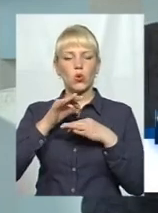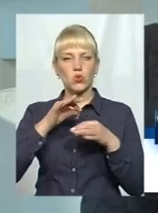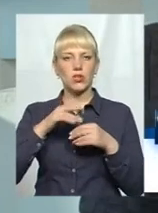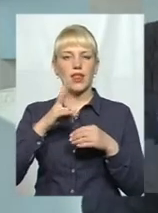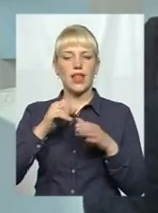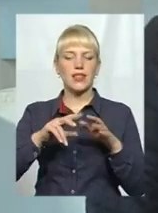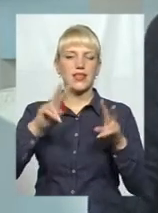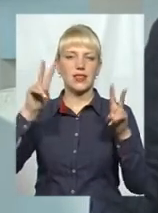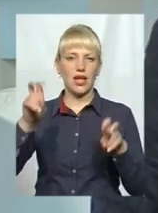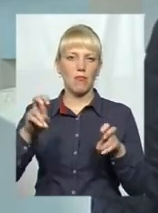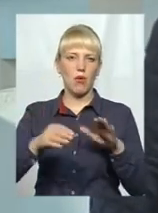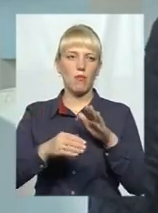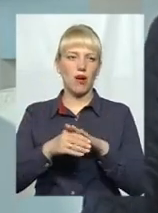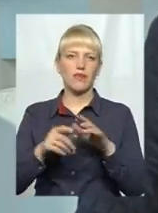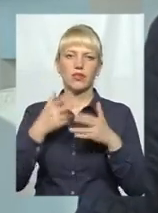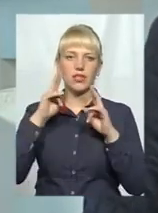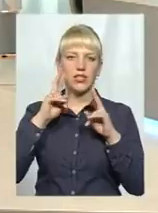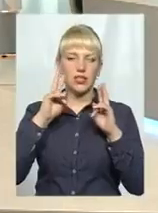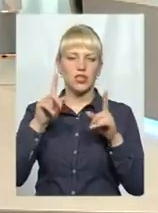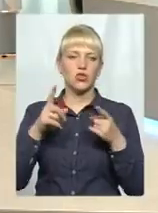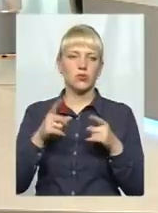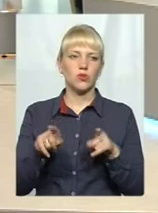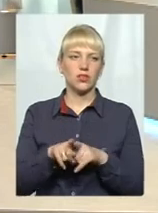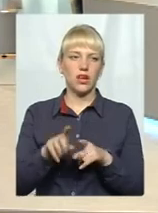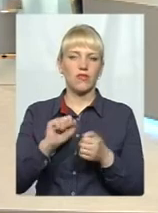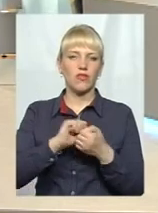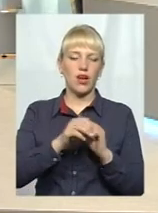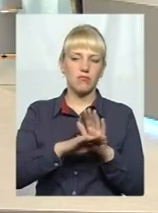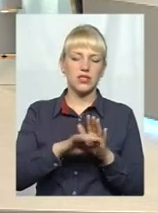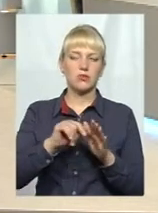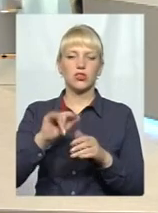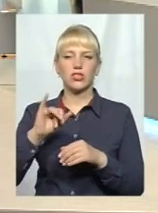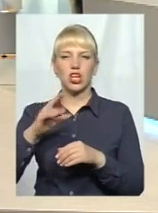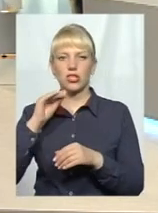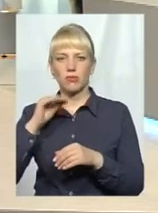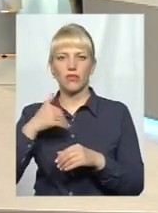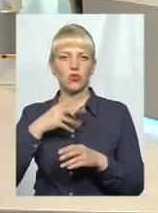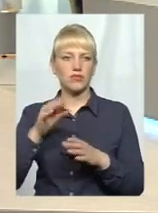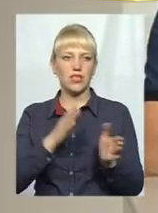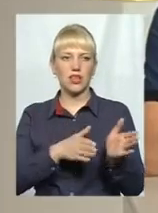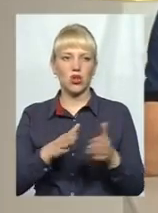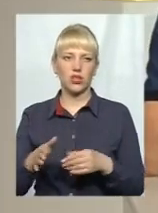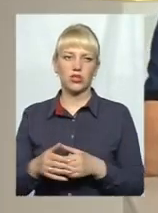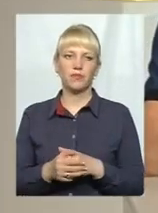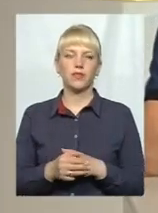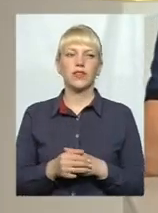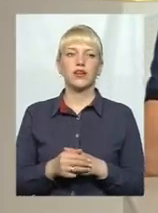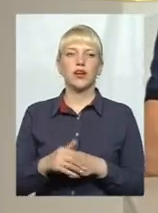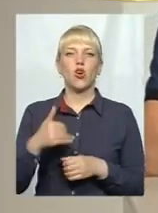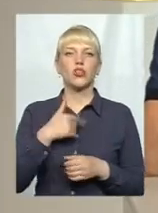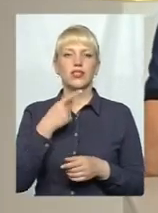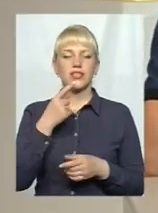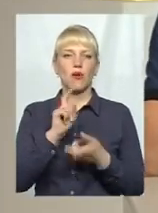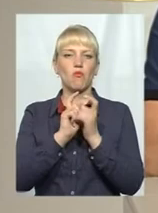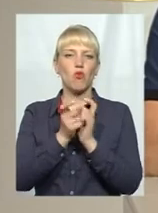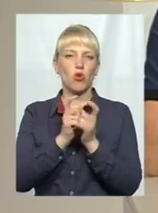на тему мафів. Не знаю, чому так. Кам'єнце в Шепетівці також хочуть все довести до логу. Хотів сказати боротися,